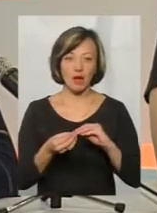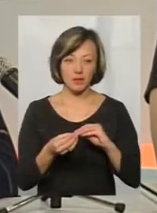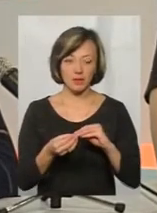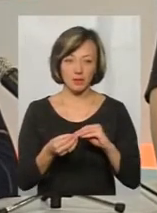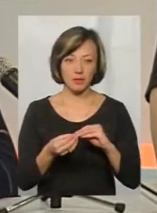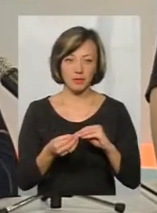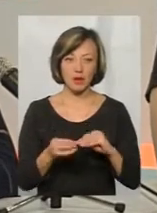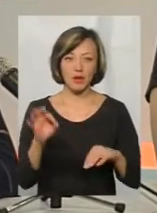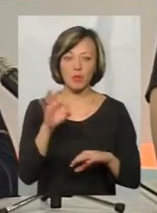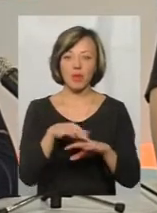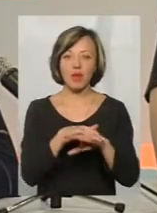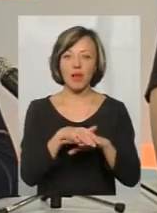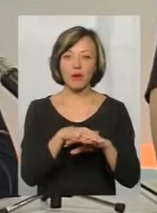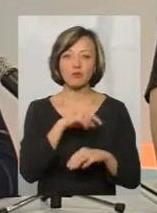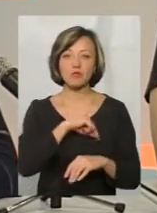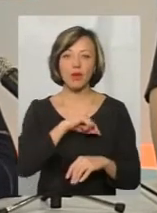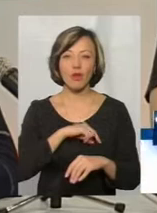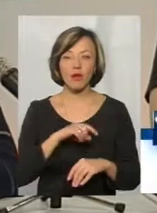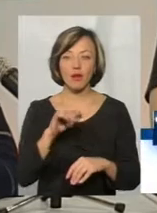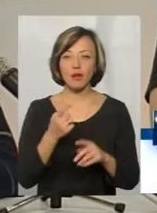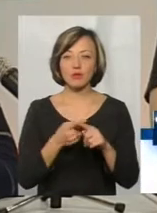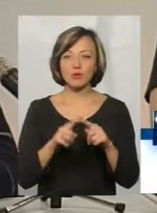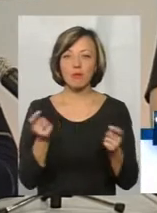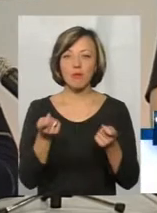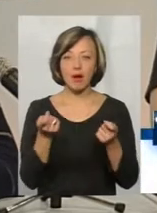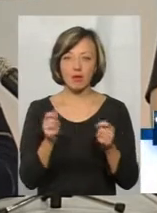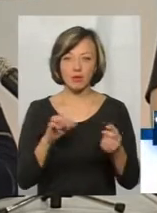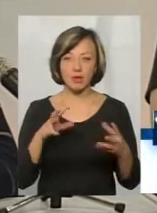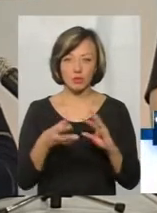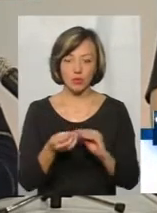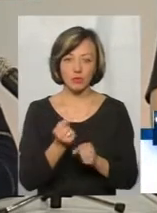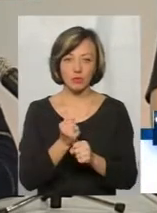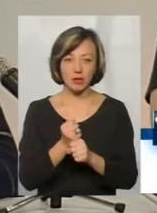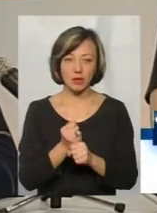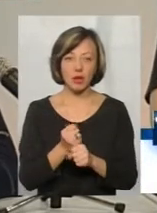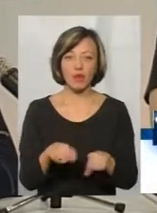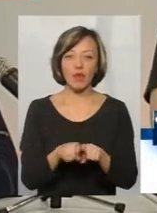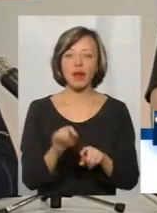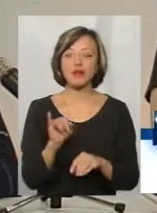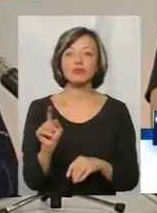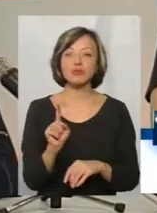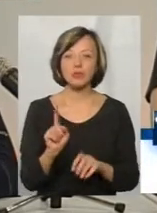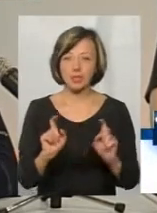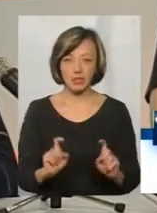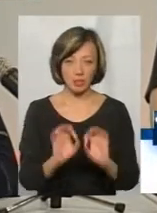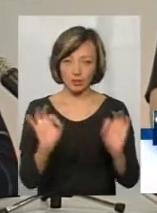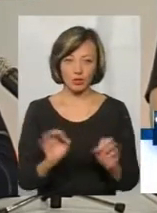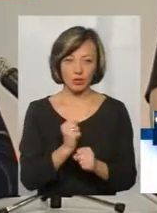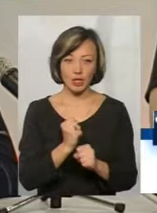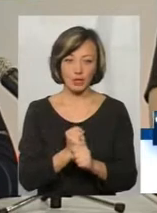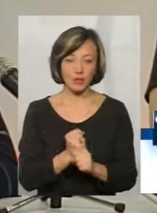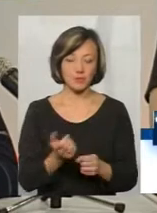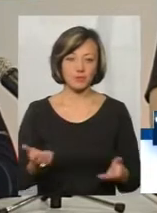про народну психологію, тому що з них дуже мало, які можна наслідки зробити. Ну, отак і що? То нам сидіти і нічого не робити?